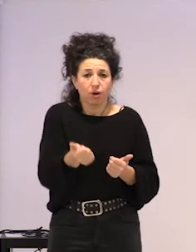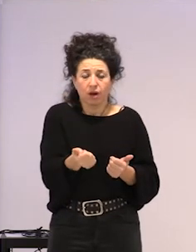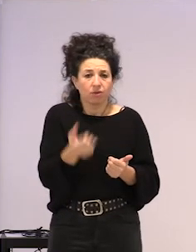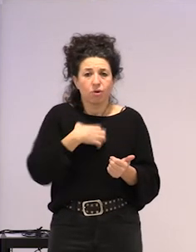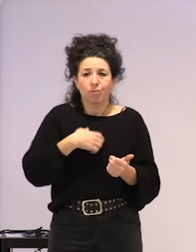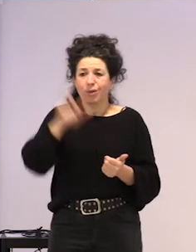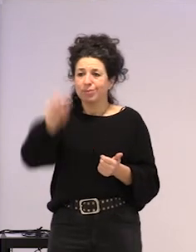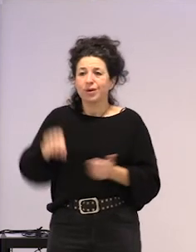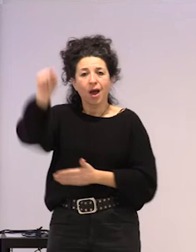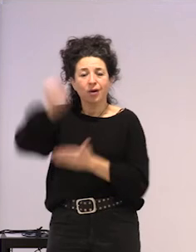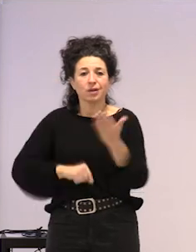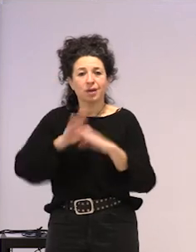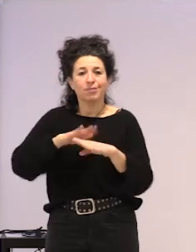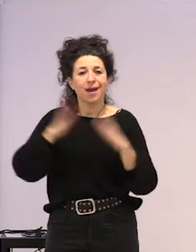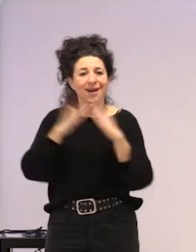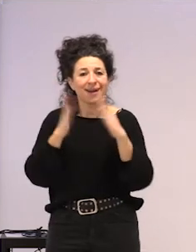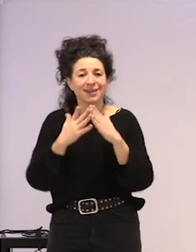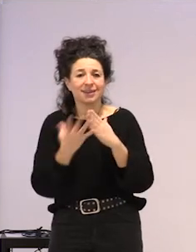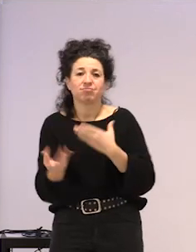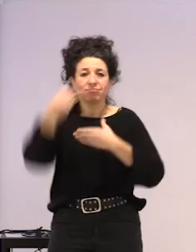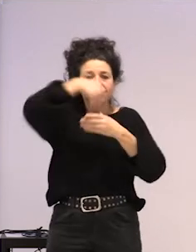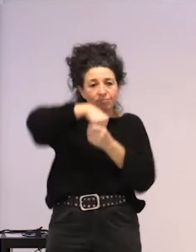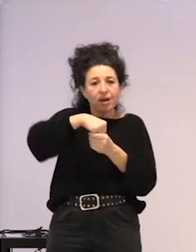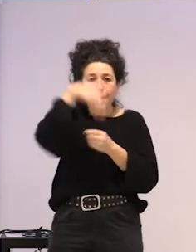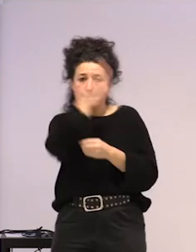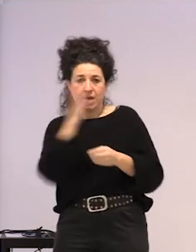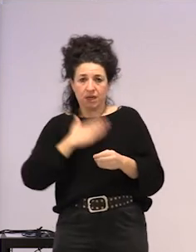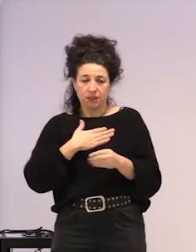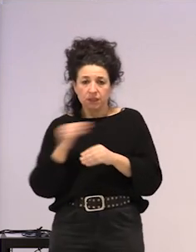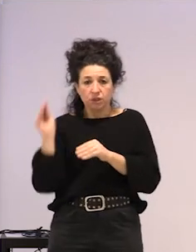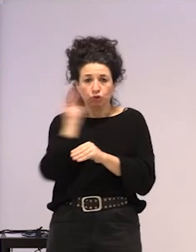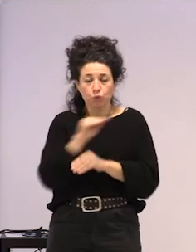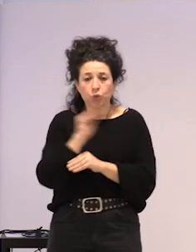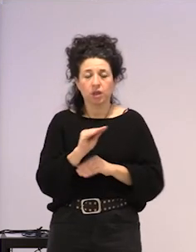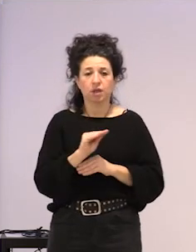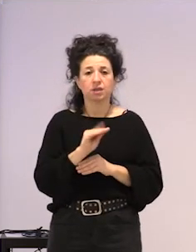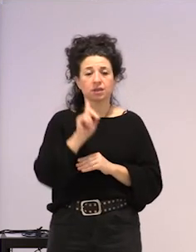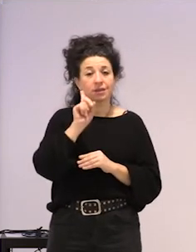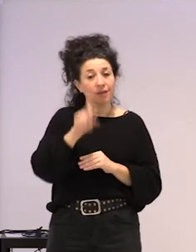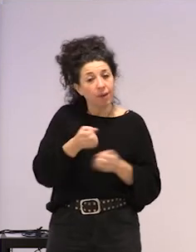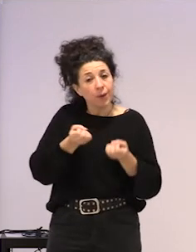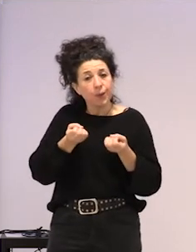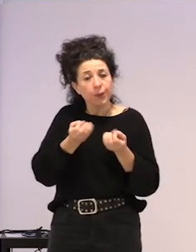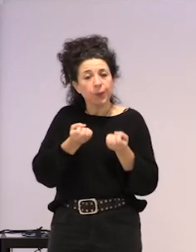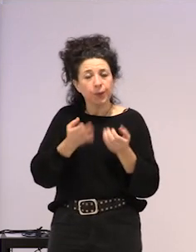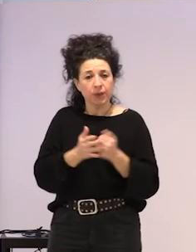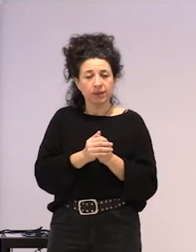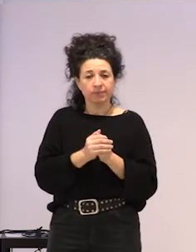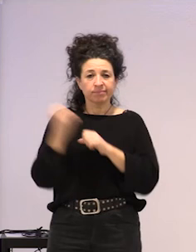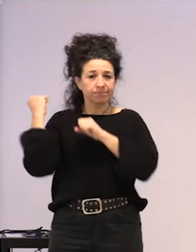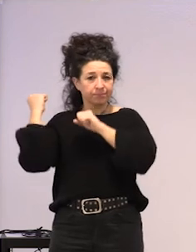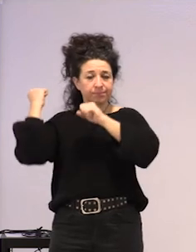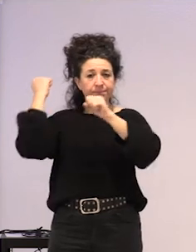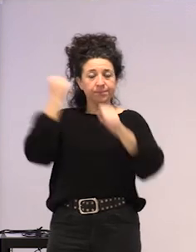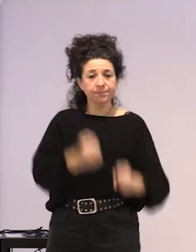kontratatzeko etxean, ba, bere gurasoak esaintzeko. Eta gainera, bera, bere kontakizunean, urteetan